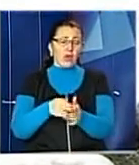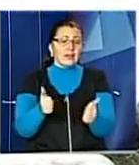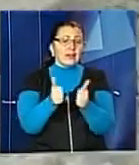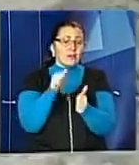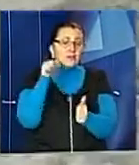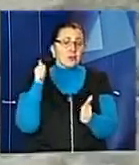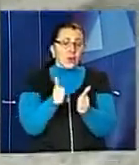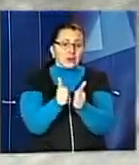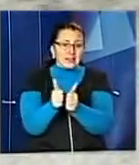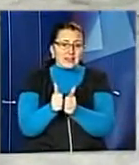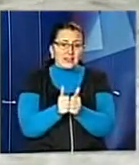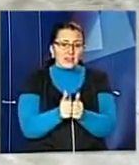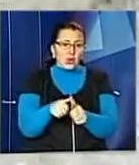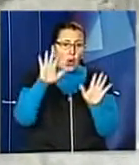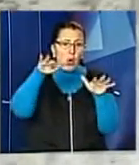дощоприймачі.